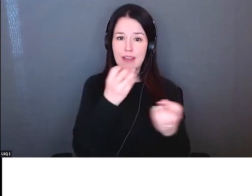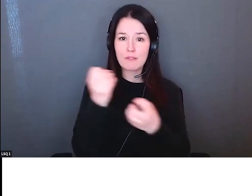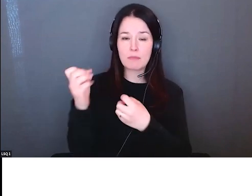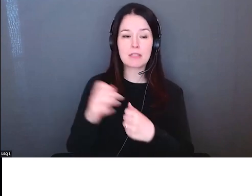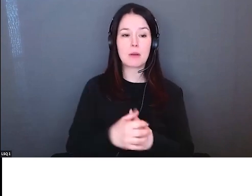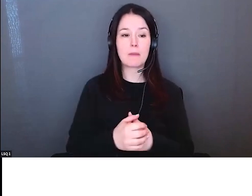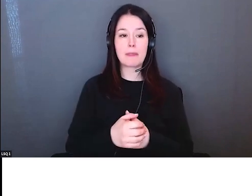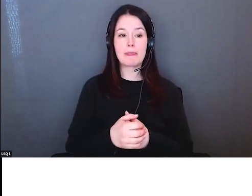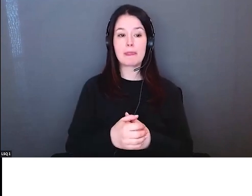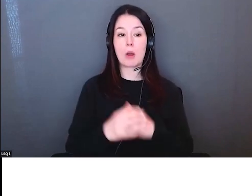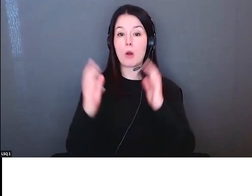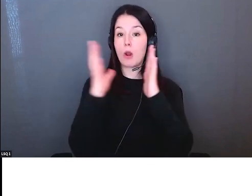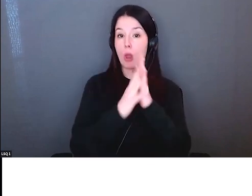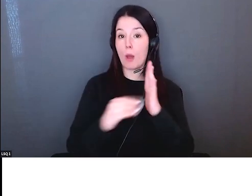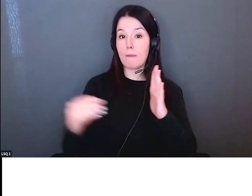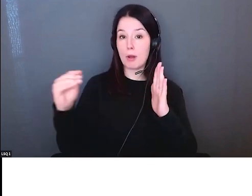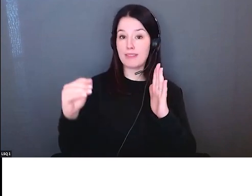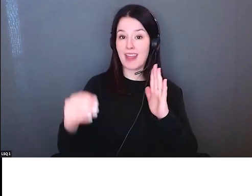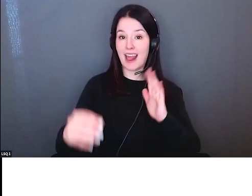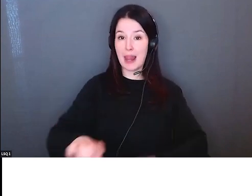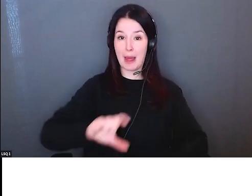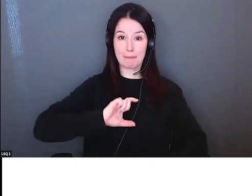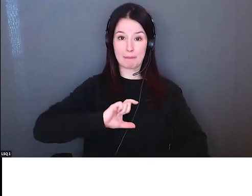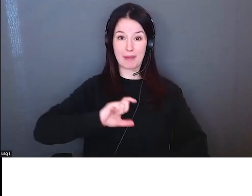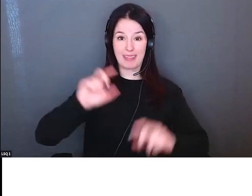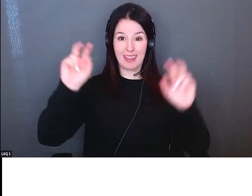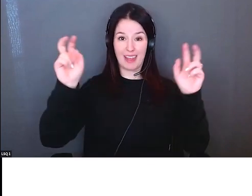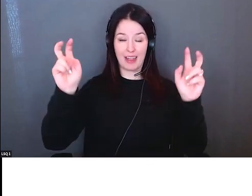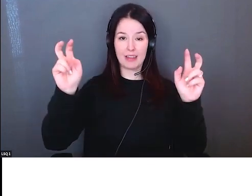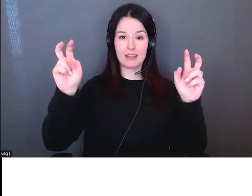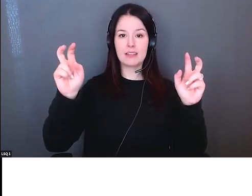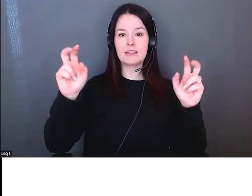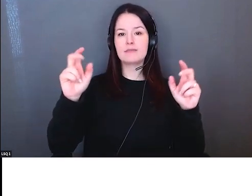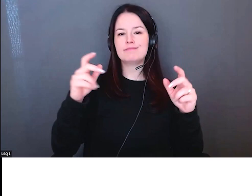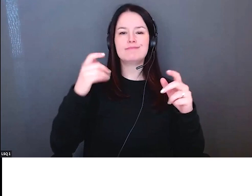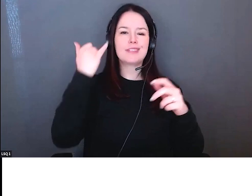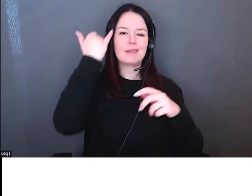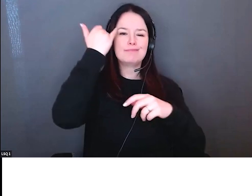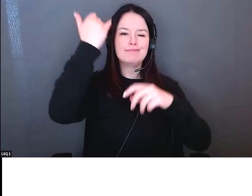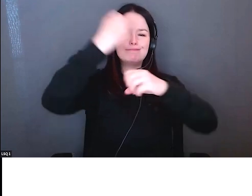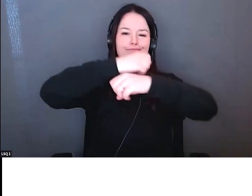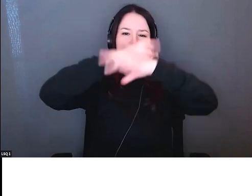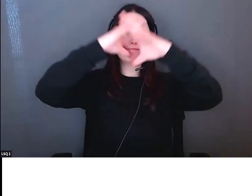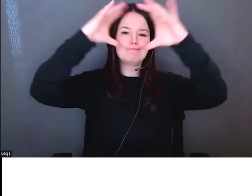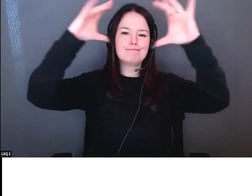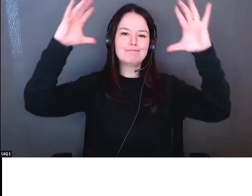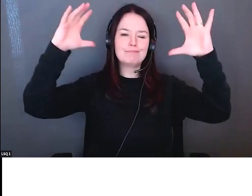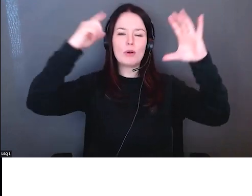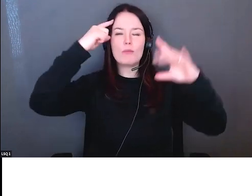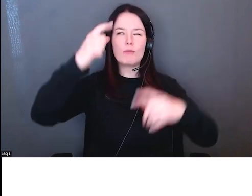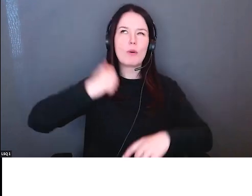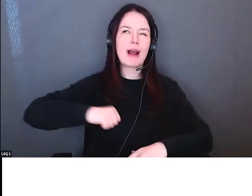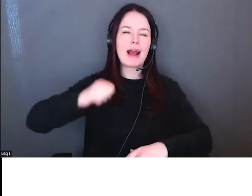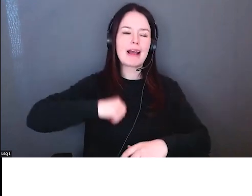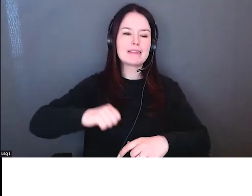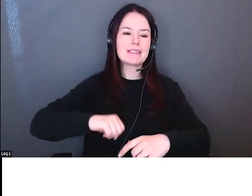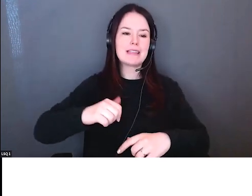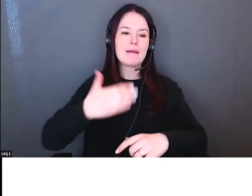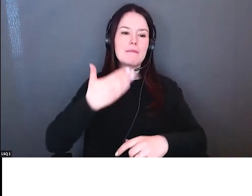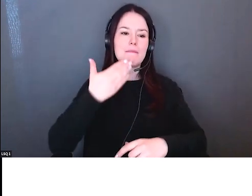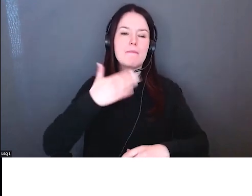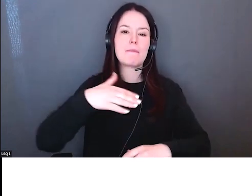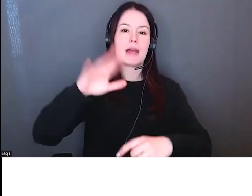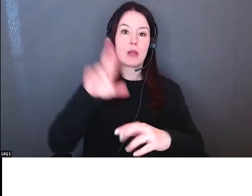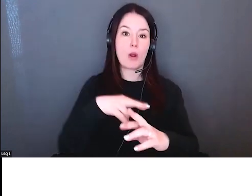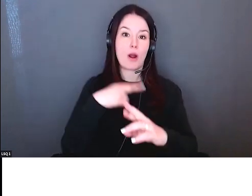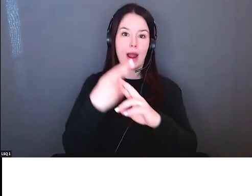travailler dans trois scénarios ensemble nous sommes là en train de réintroduire ces trois modes de pensée ce modèle de la médaille de